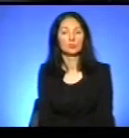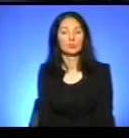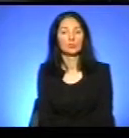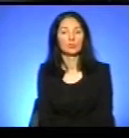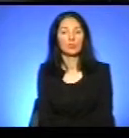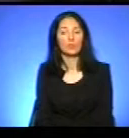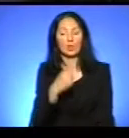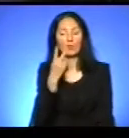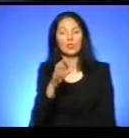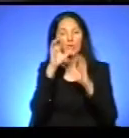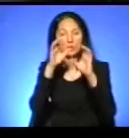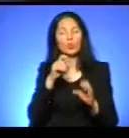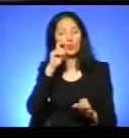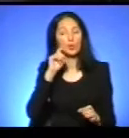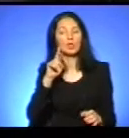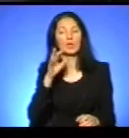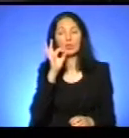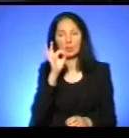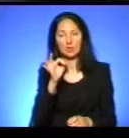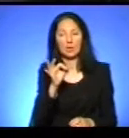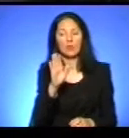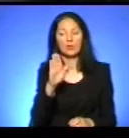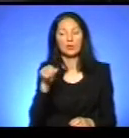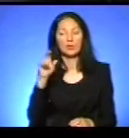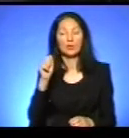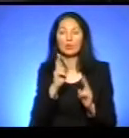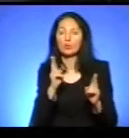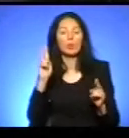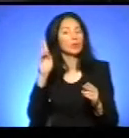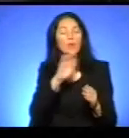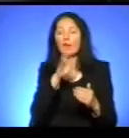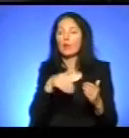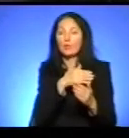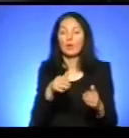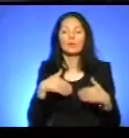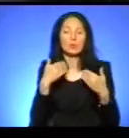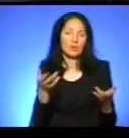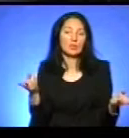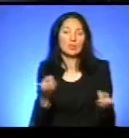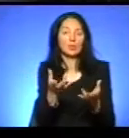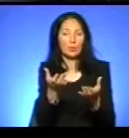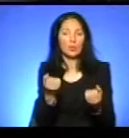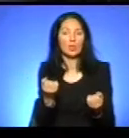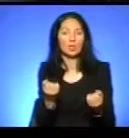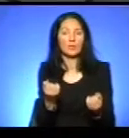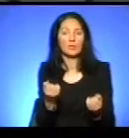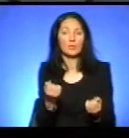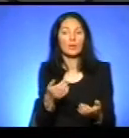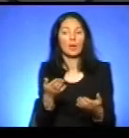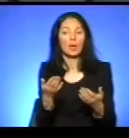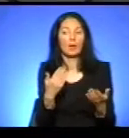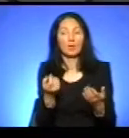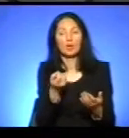Бачите, закон України, як сказав Вадим Андрійович, ніхто не відміняв, але звернення довелось приймати. Давайте